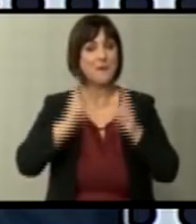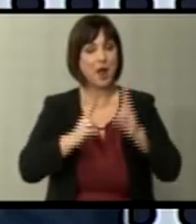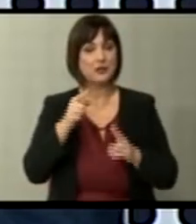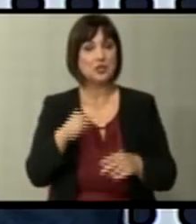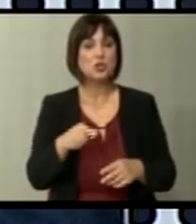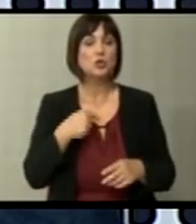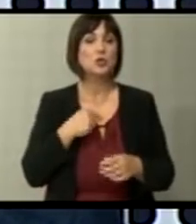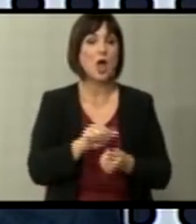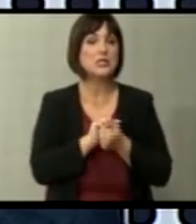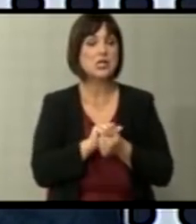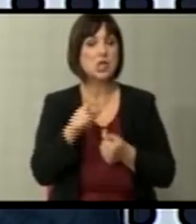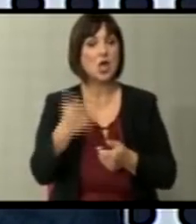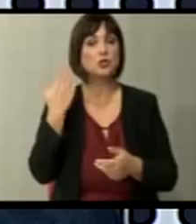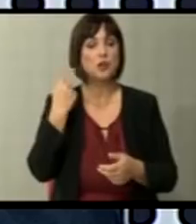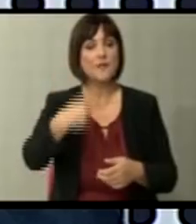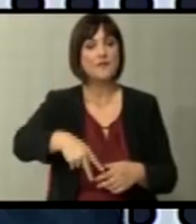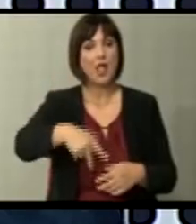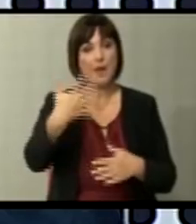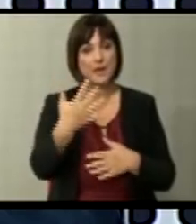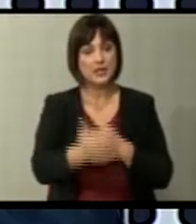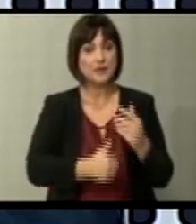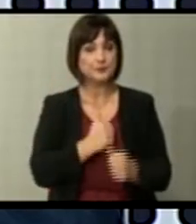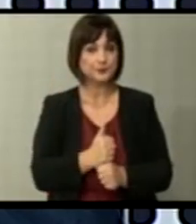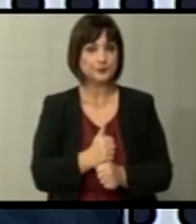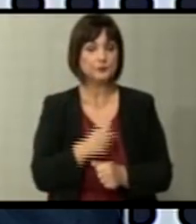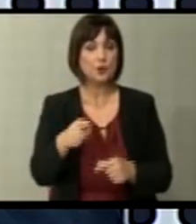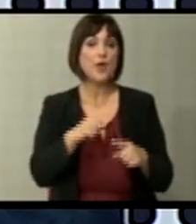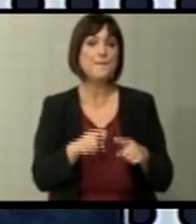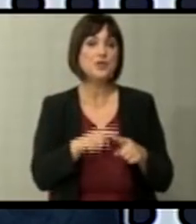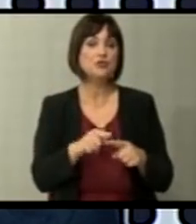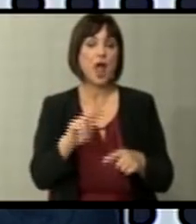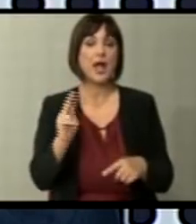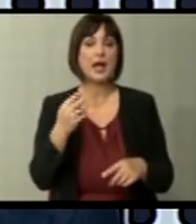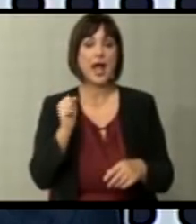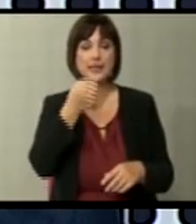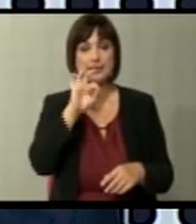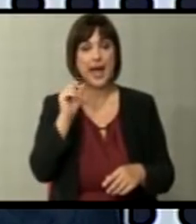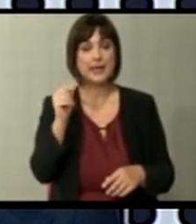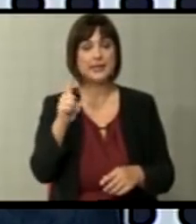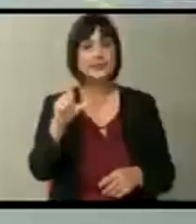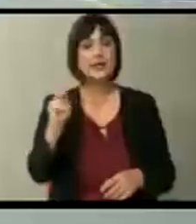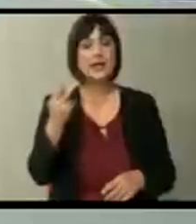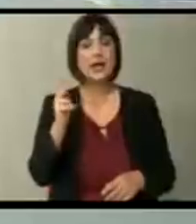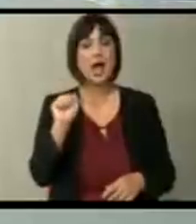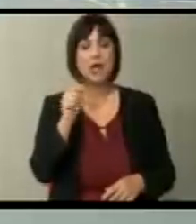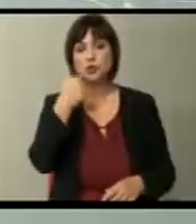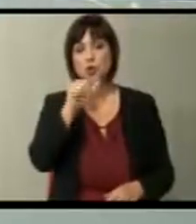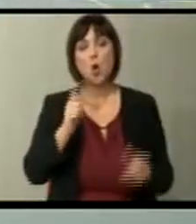историјатот на тогашната 2005-та од тие причини. Кацарска, што очекувате